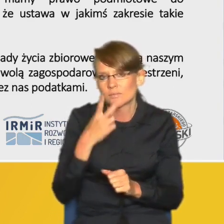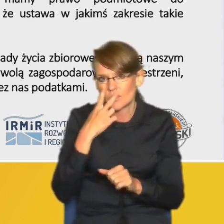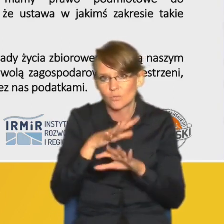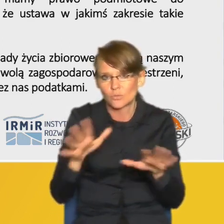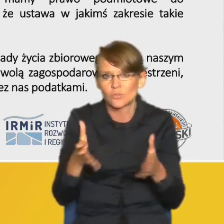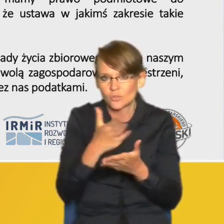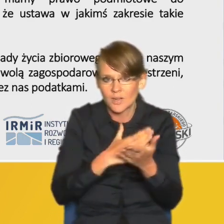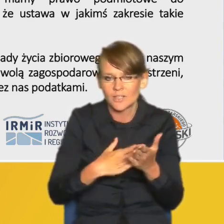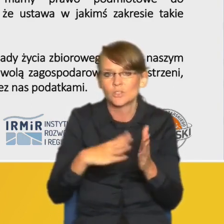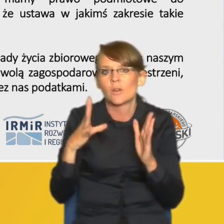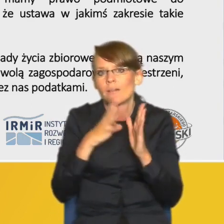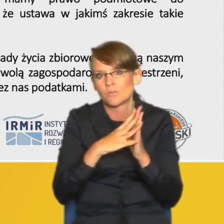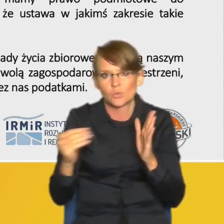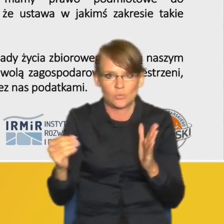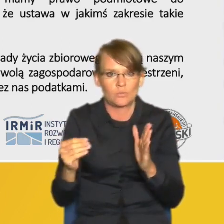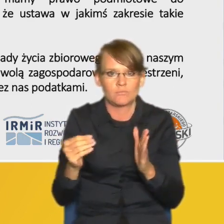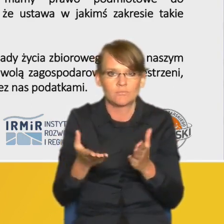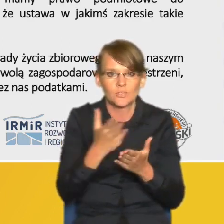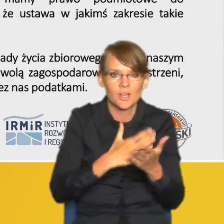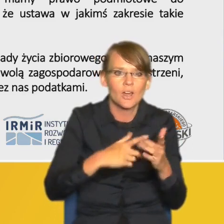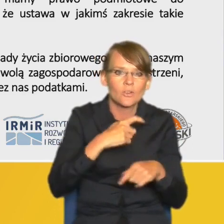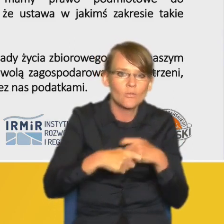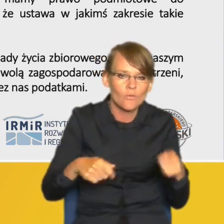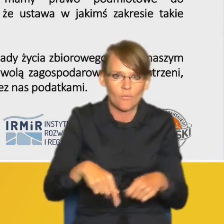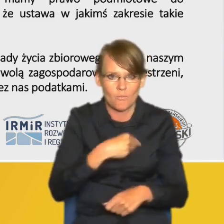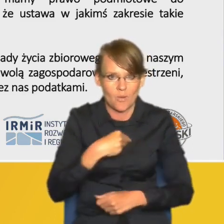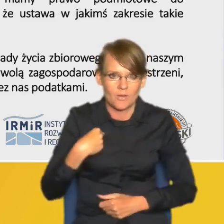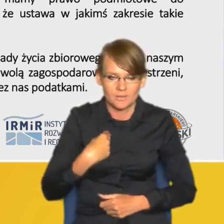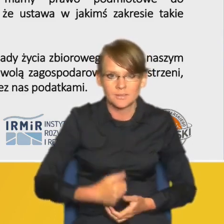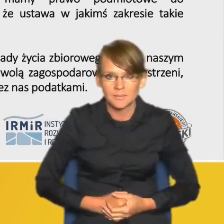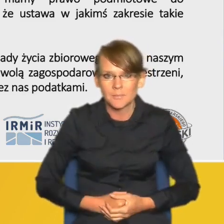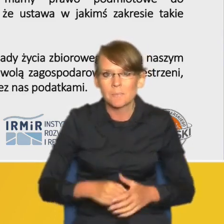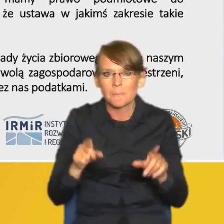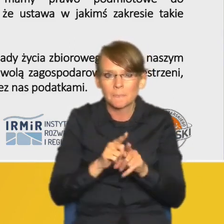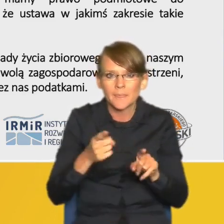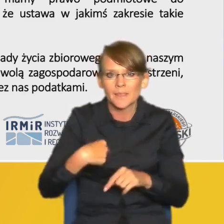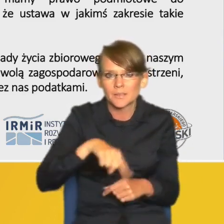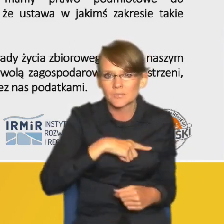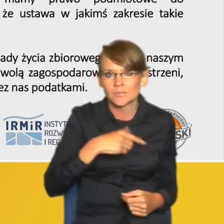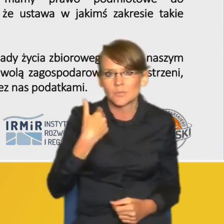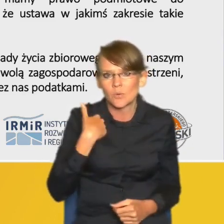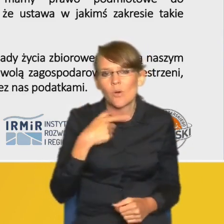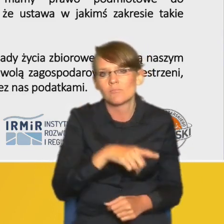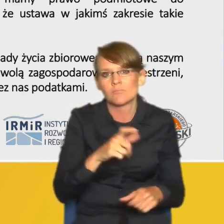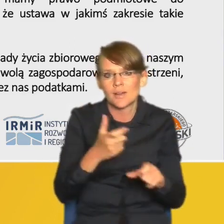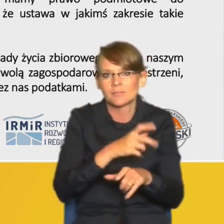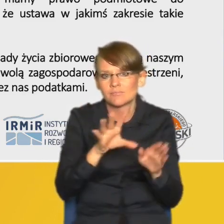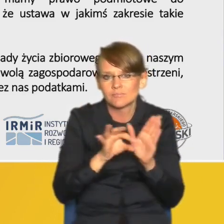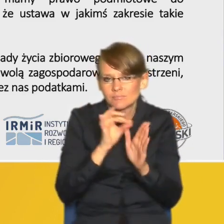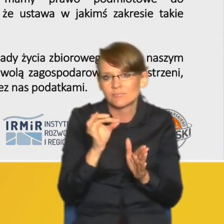również jest wzorem niektórych rozwiązań w Polsce poza tym wybraliśmy również te państwa z dość prozaicznego